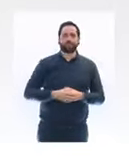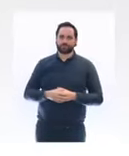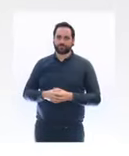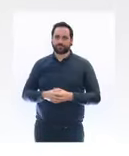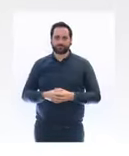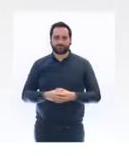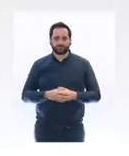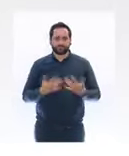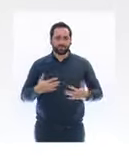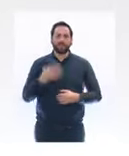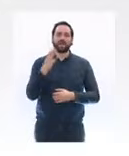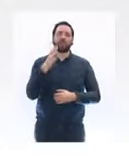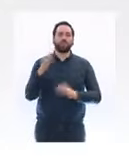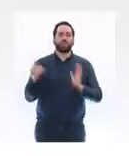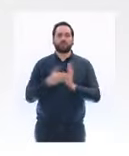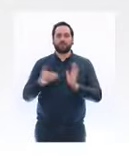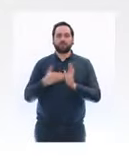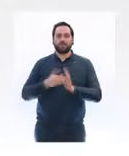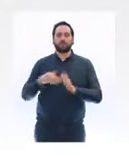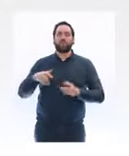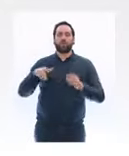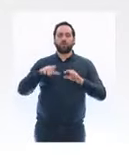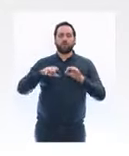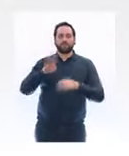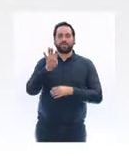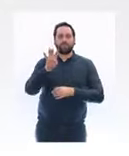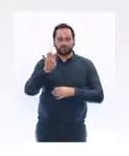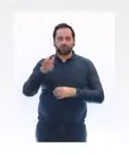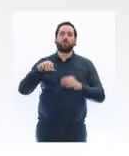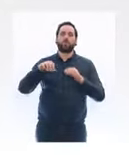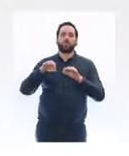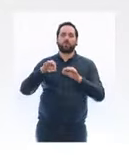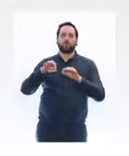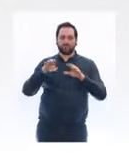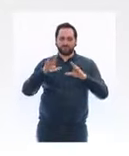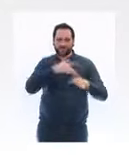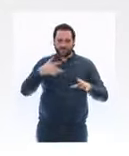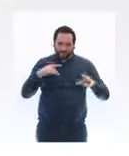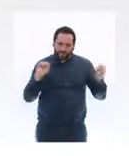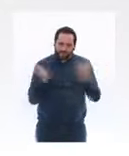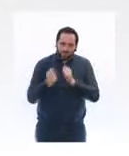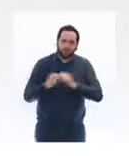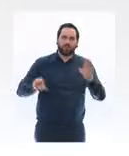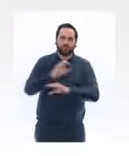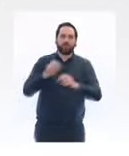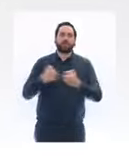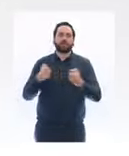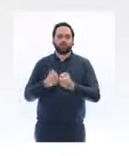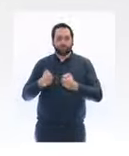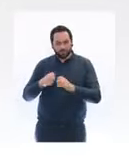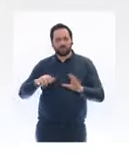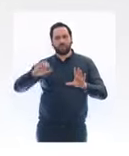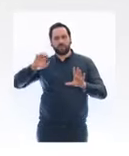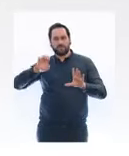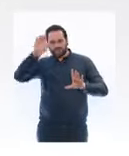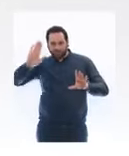déjà eu lieu, des régions les plus soumises à la contrainte sanitaire, je pense à la région Aura, à la région Occitanie, à destination des